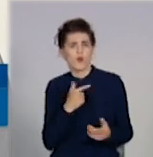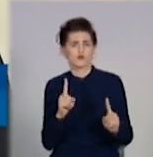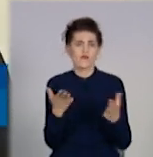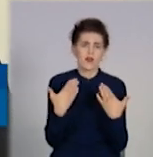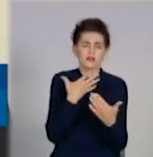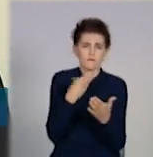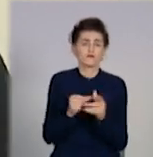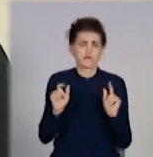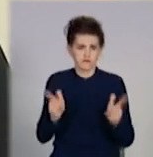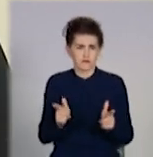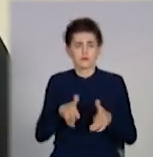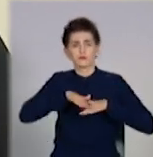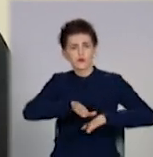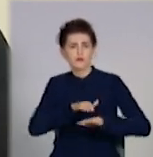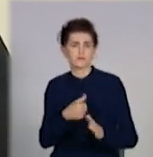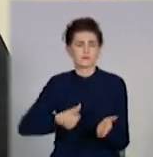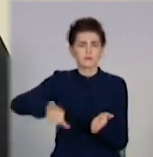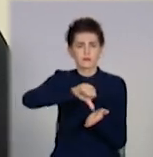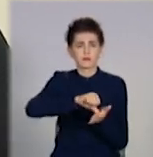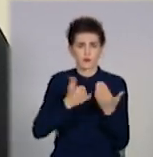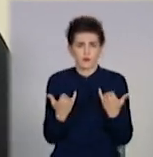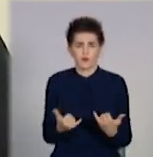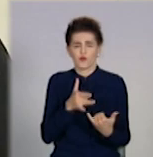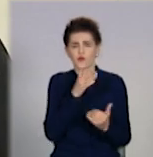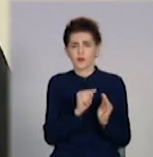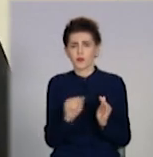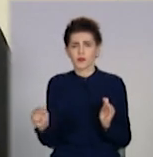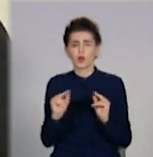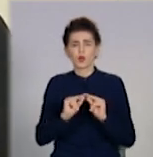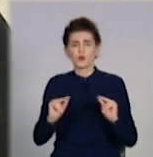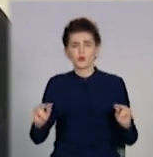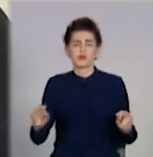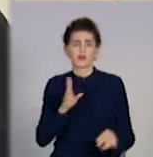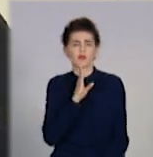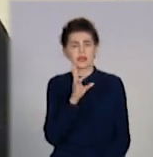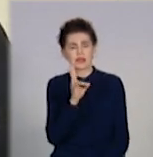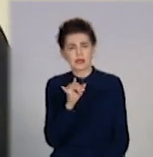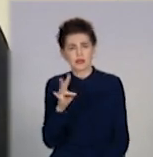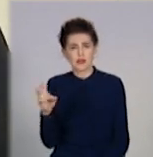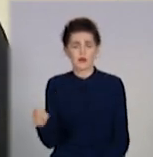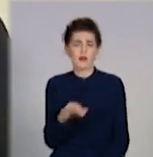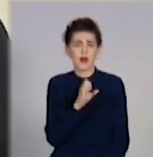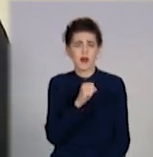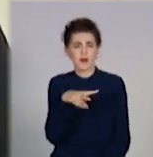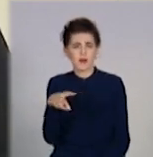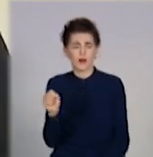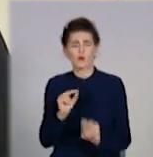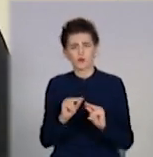На даний момент зараз шиють вчителя Труданіна Васильівна і Алла Константиновна.